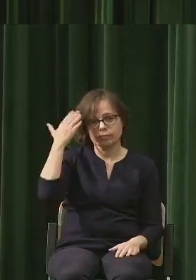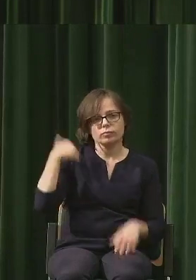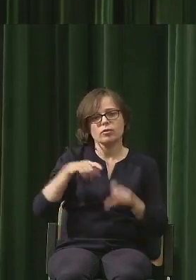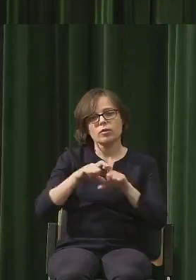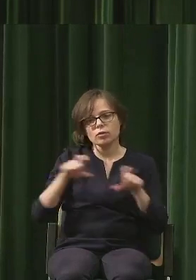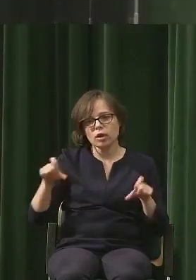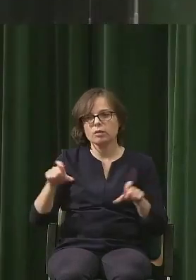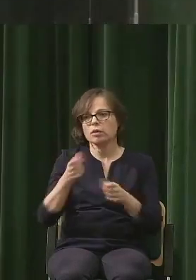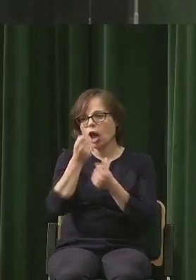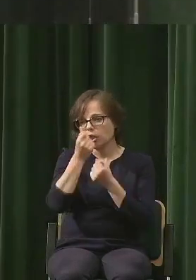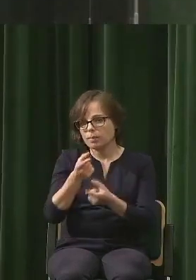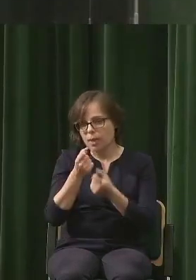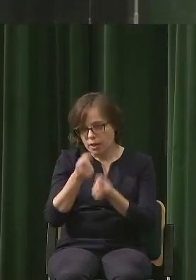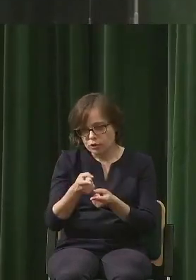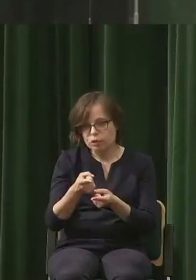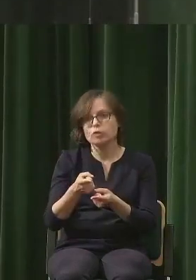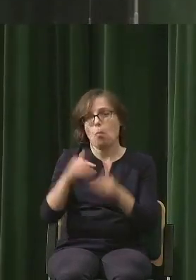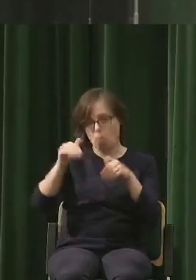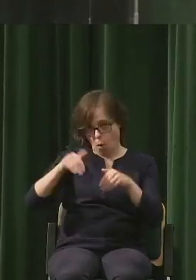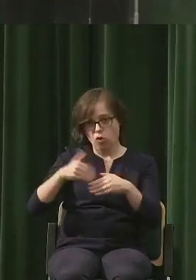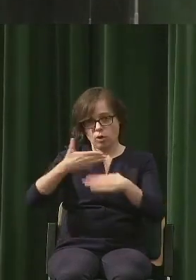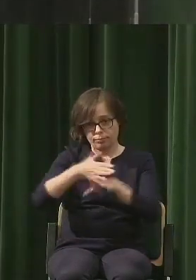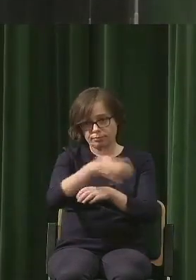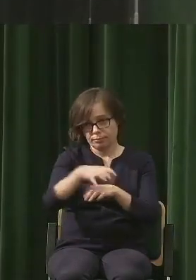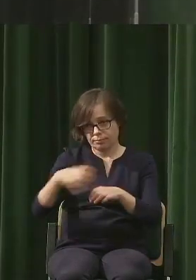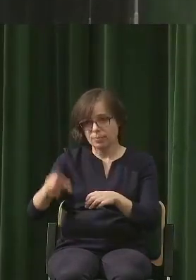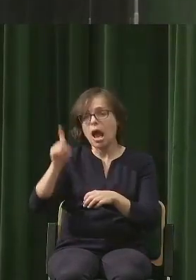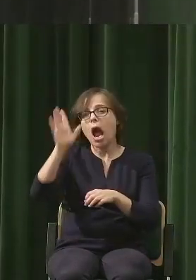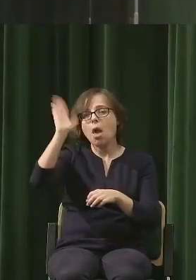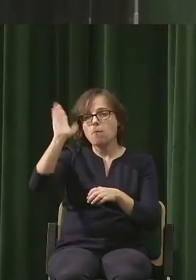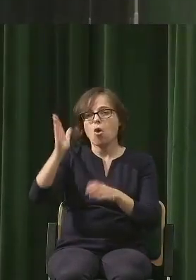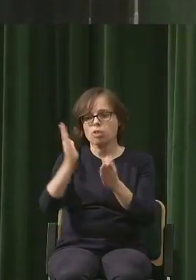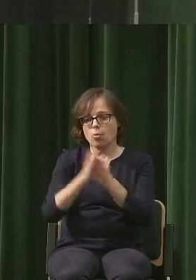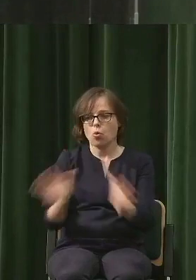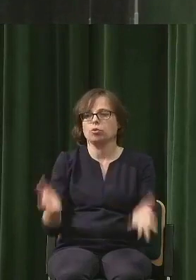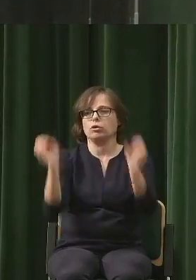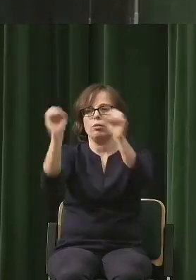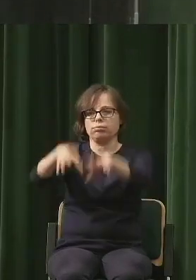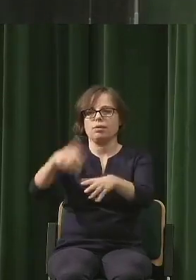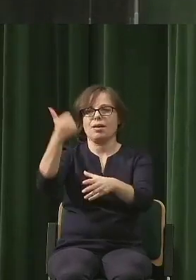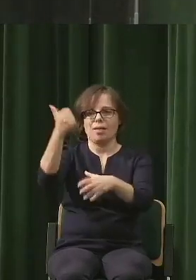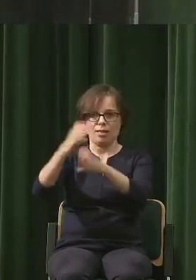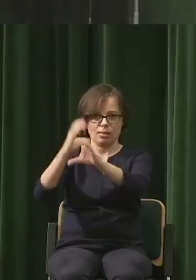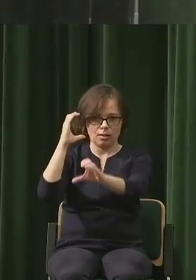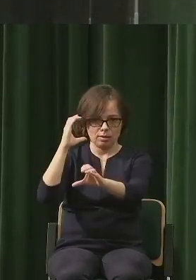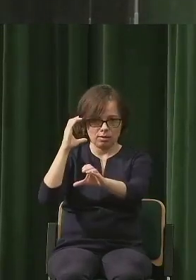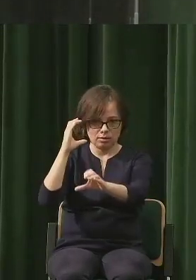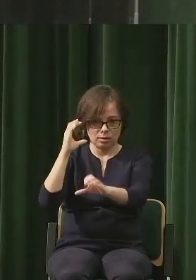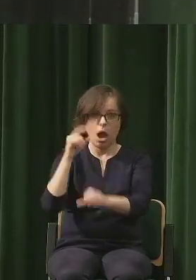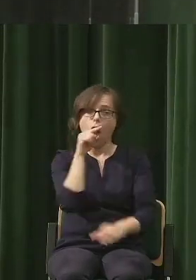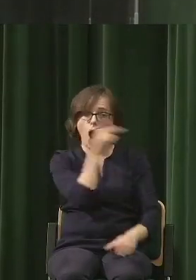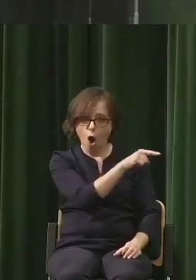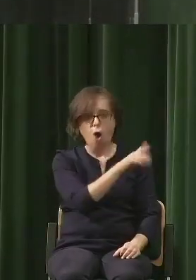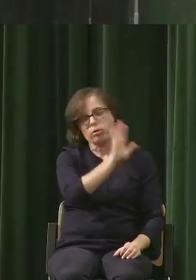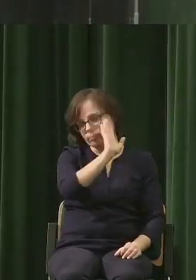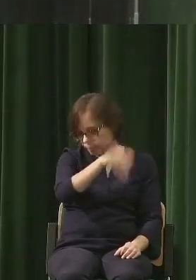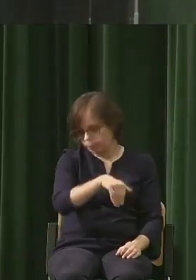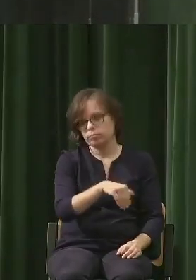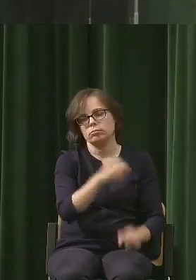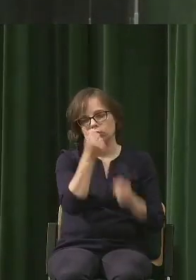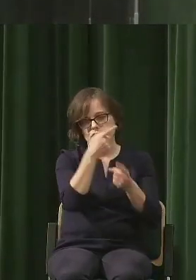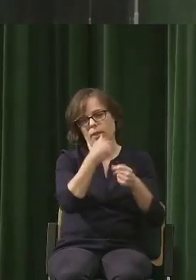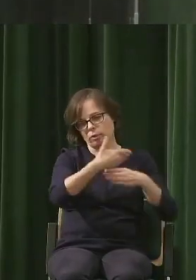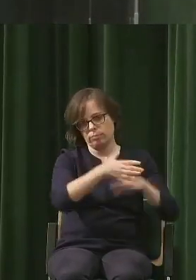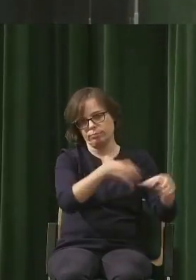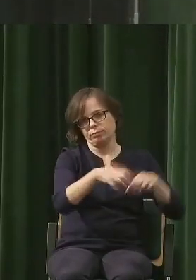segregować, a potem one i tak były wrzucane do jednego, czyli segregacja nie miała sensu. Oni i tak segregowali śmieci. Także ja